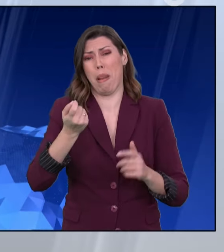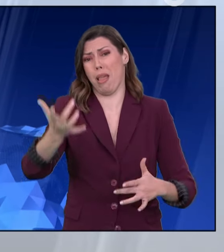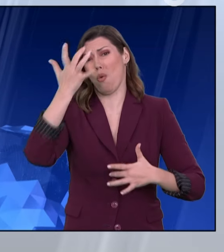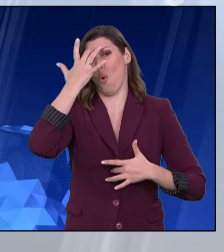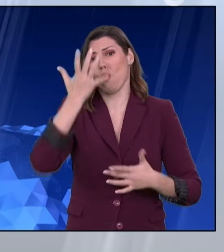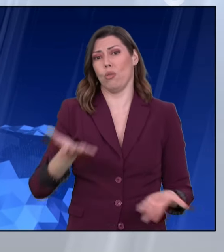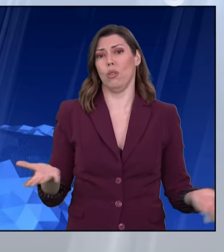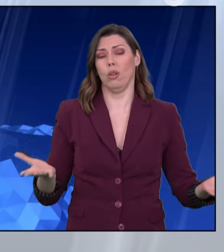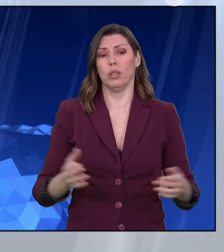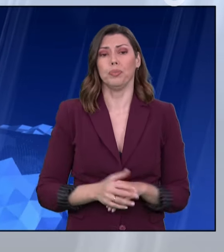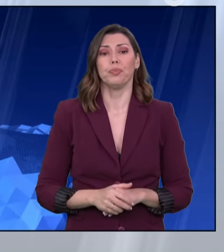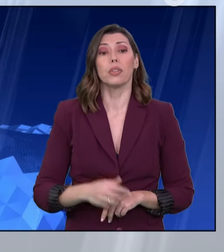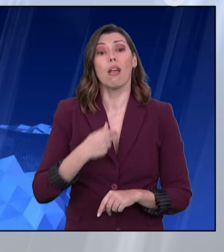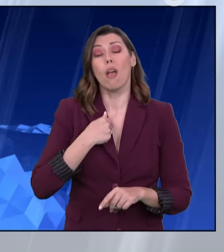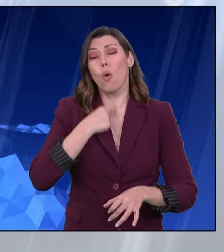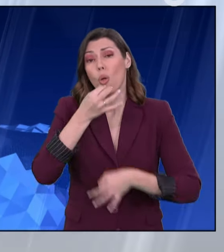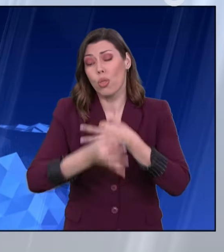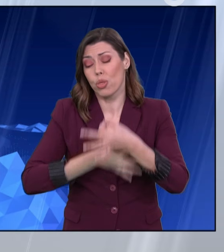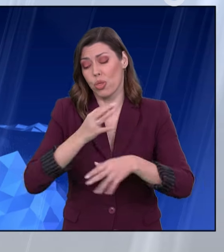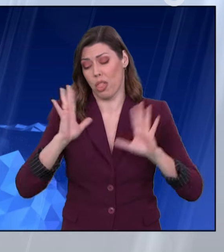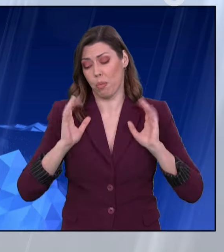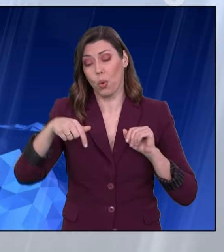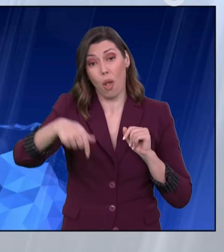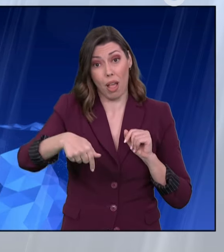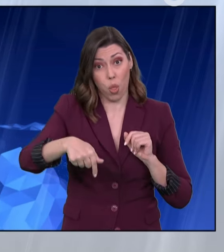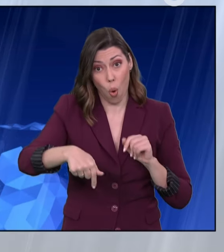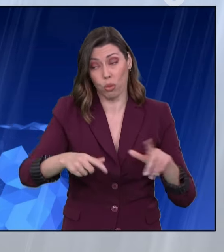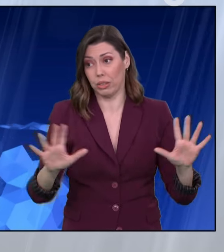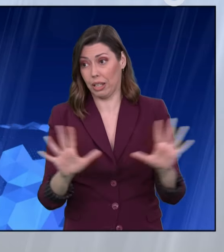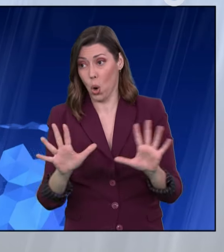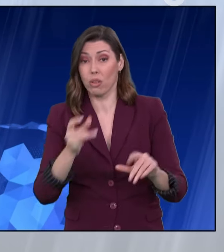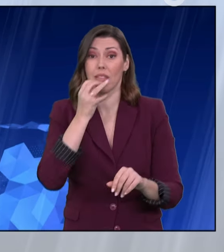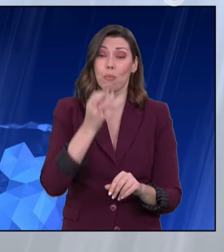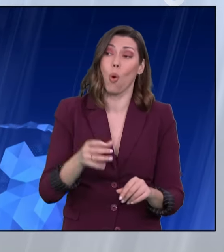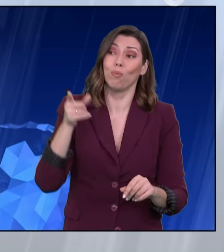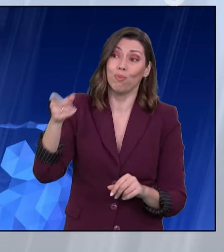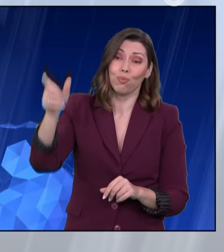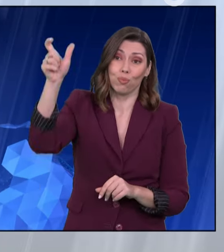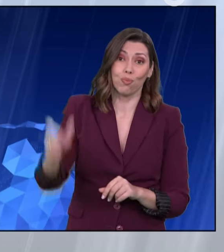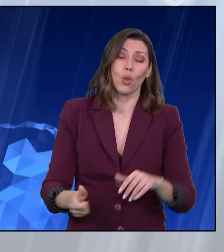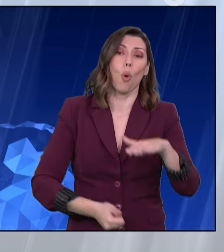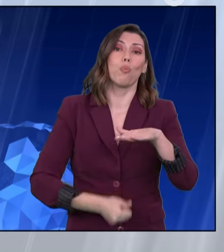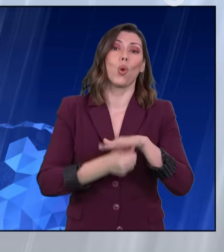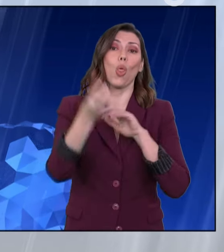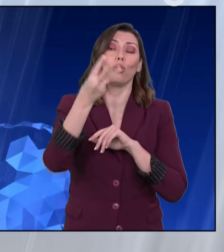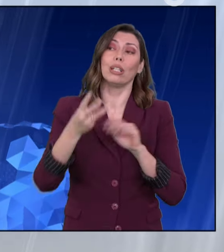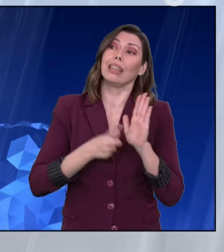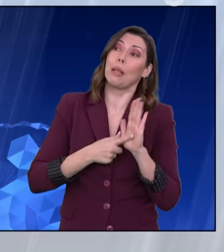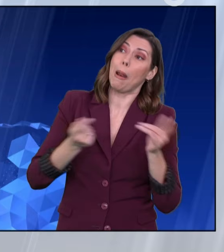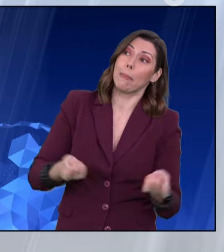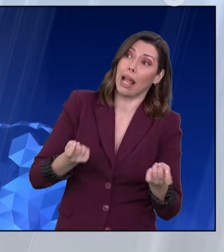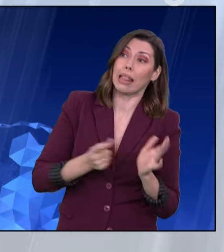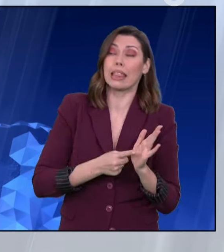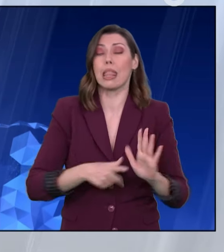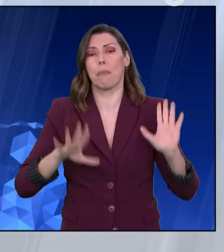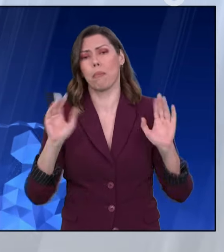θα πω στη φιλόξενη συχνότητά σας τι πρέπει να κάνει ο πρόεδρος, ούτε θα πω τι θα πω